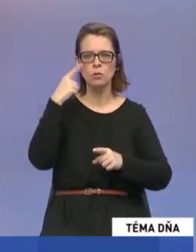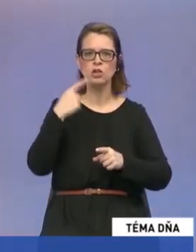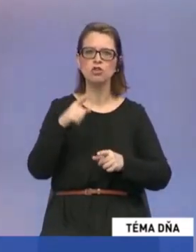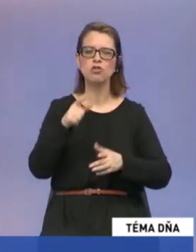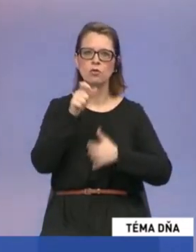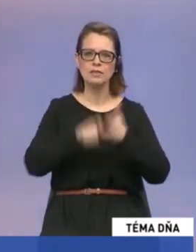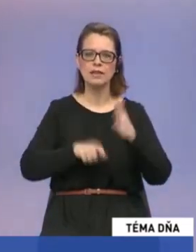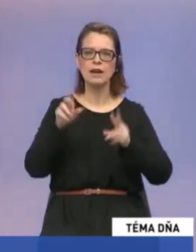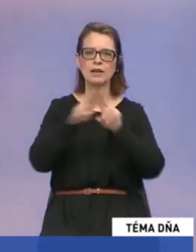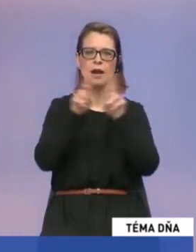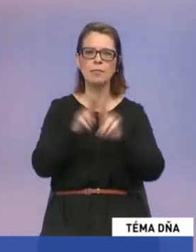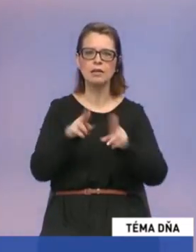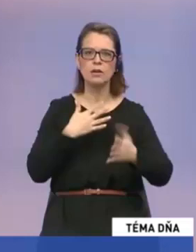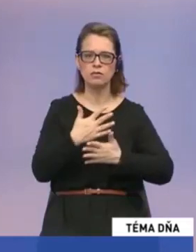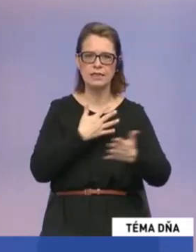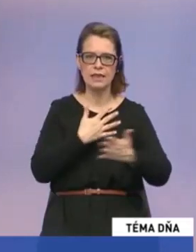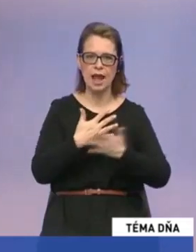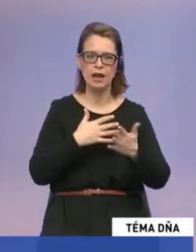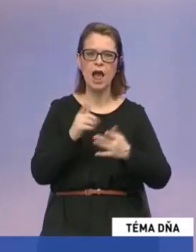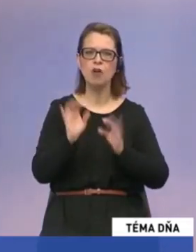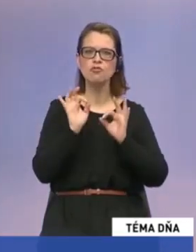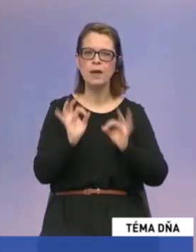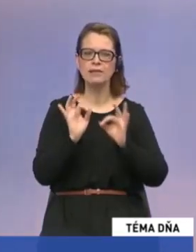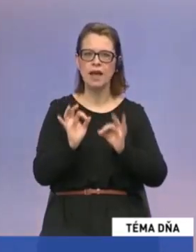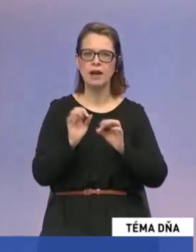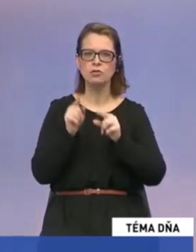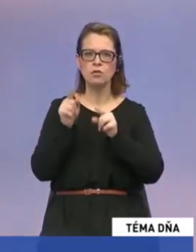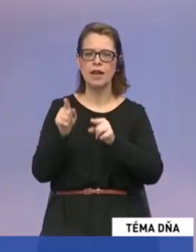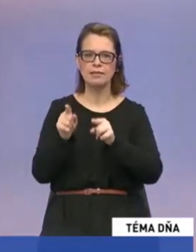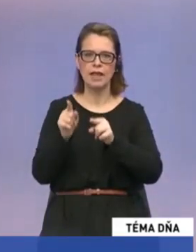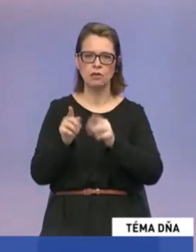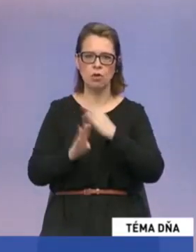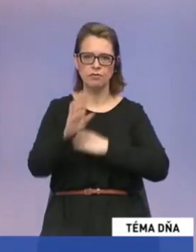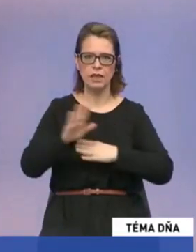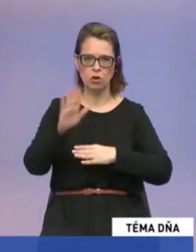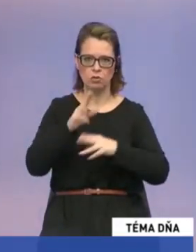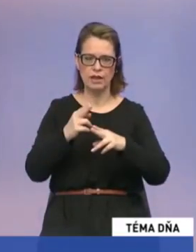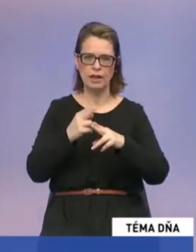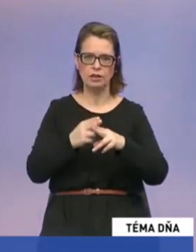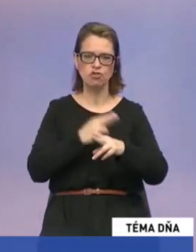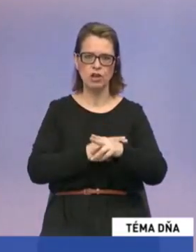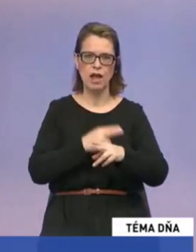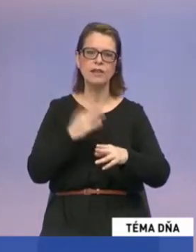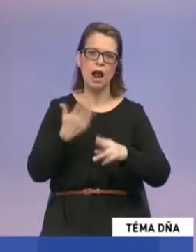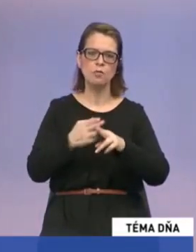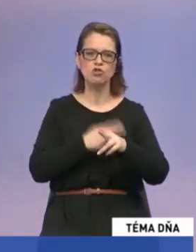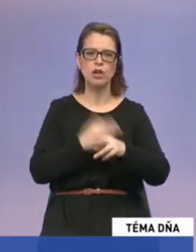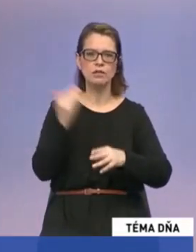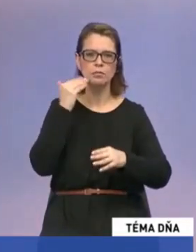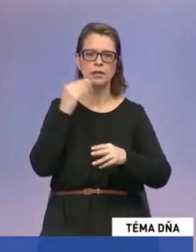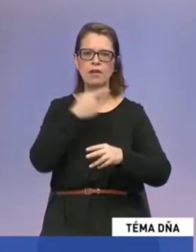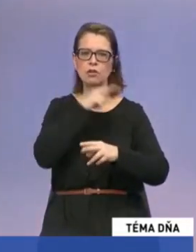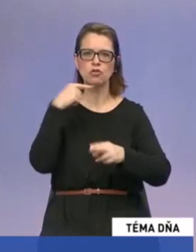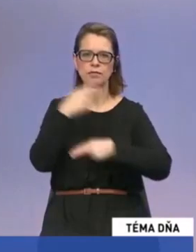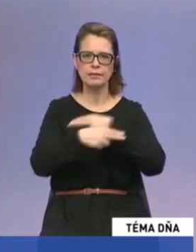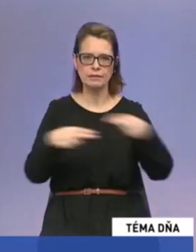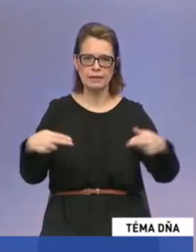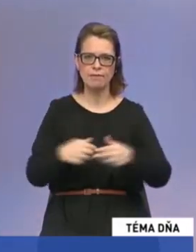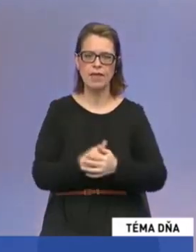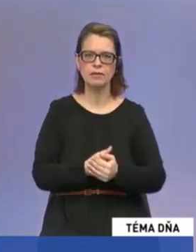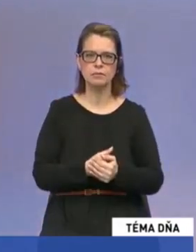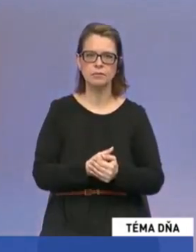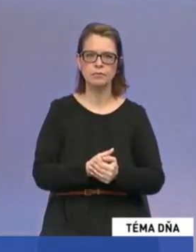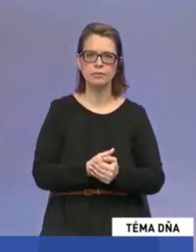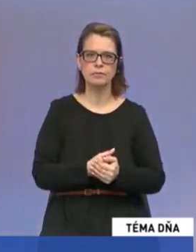na medzinárodné vzťahy, ale hlavne so špecializáciou na tieto východné krajiny, alebo štáty bývalého sovietského zväzu. Čo vlastne